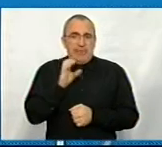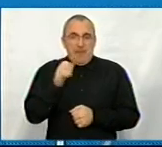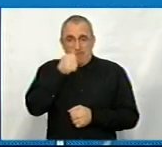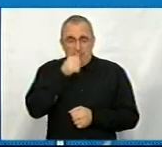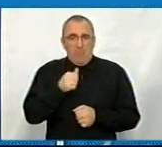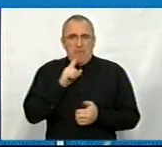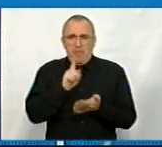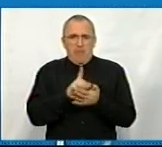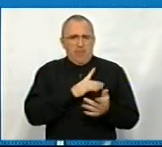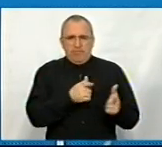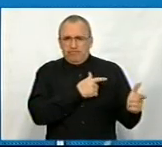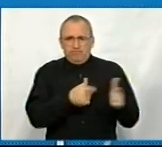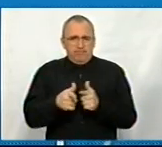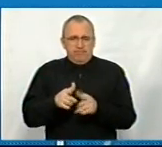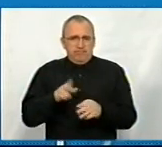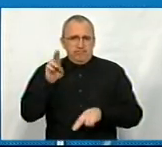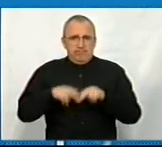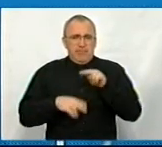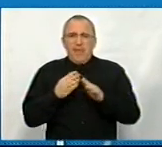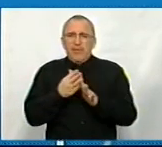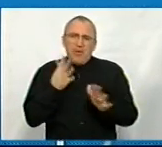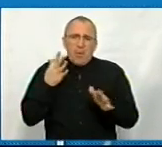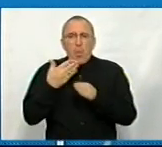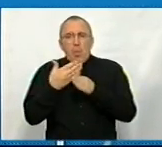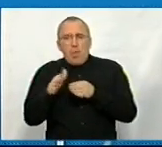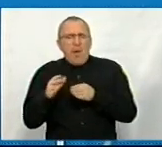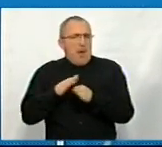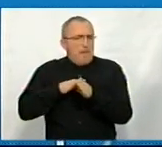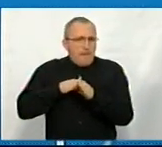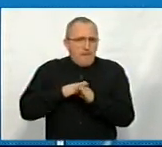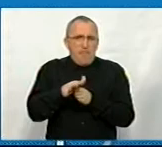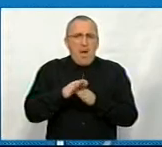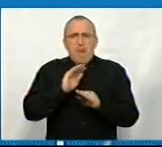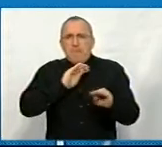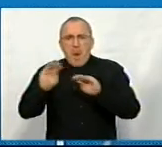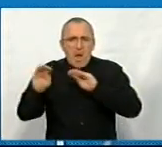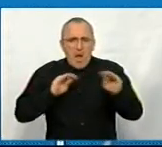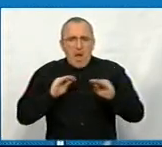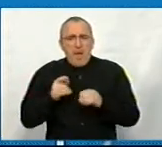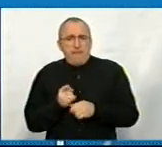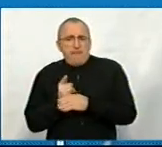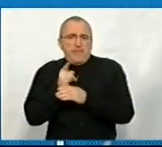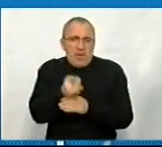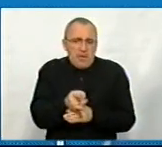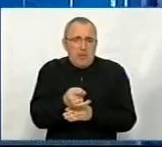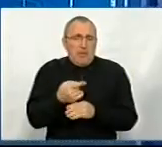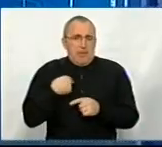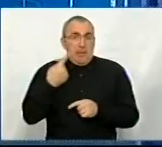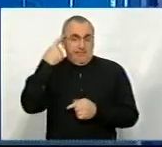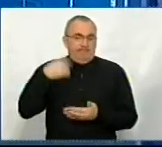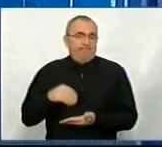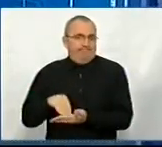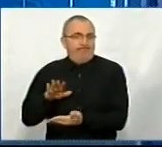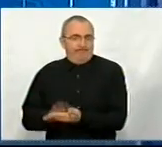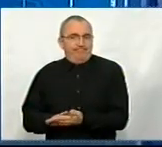має бути повністю добудована. Не знову якась черга, якийсь кусочок, а повністю з благоустрієм, з під'їздом, з усім. Дякую, я собі це зафіксую. Так,